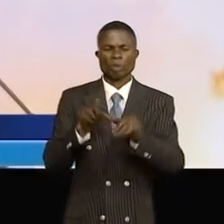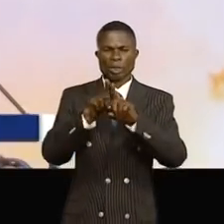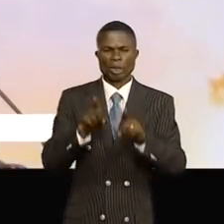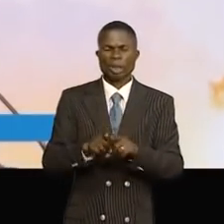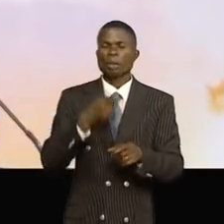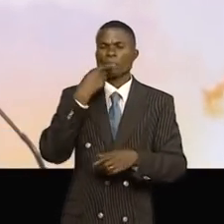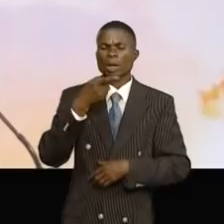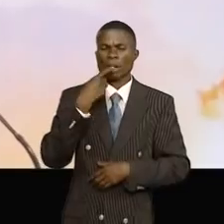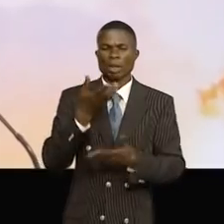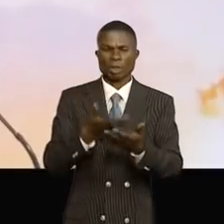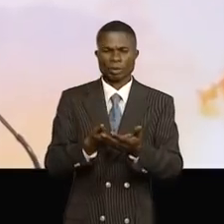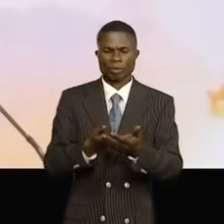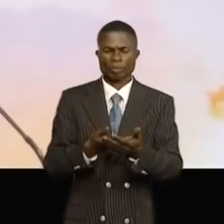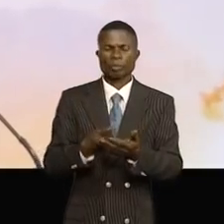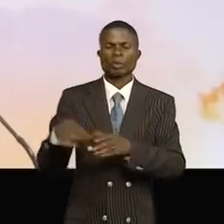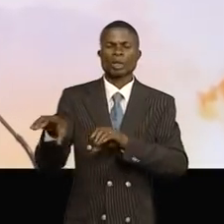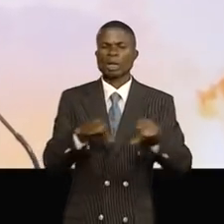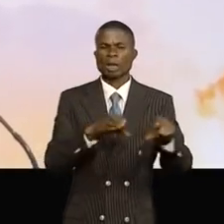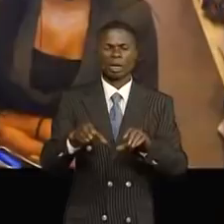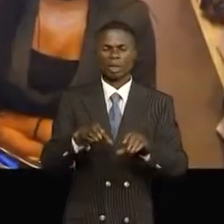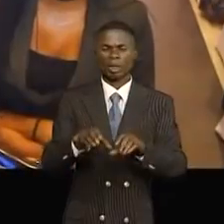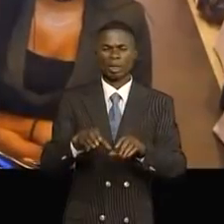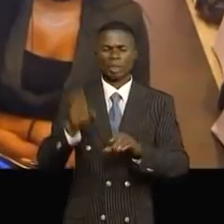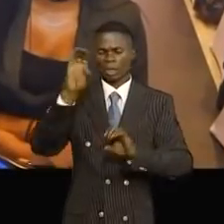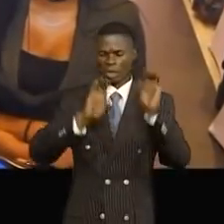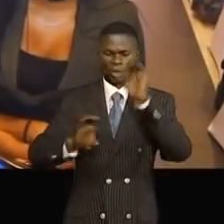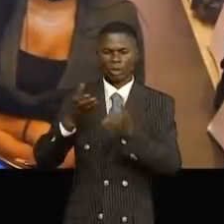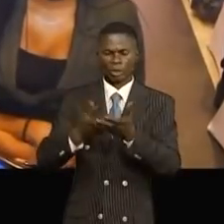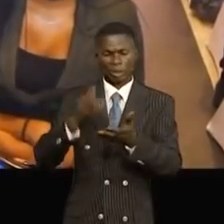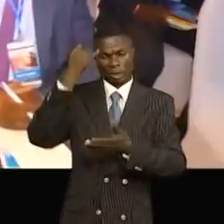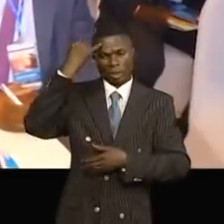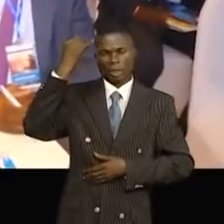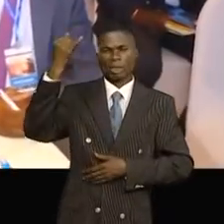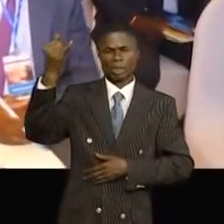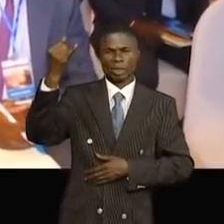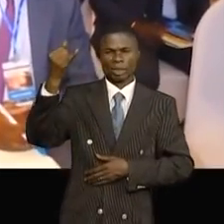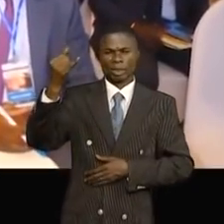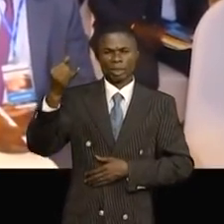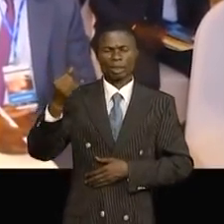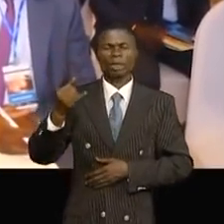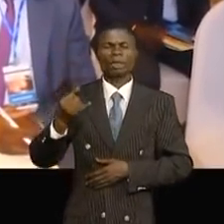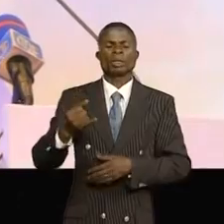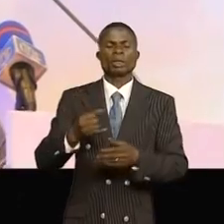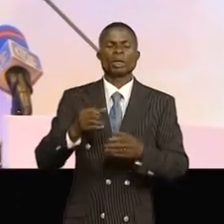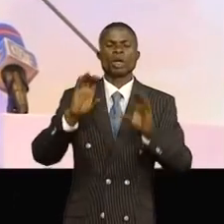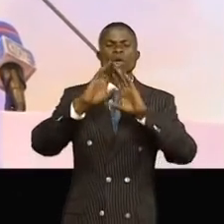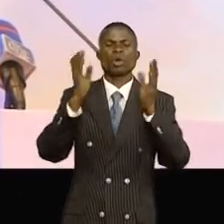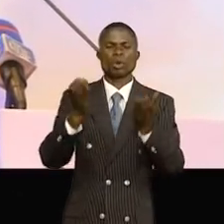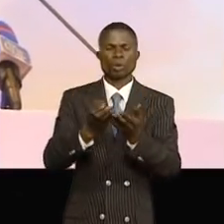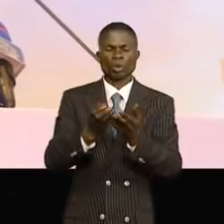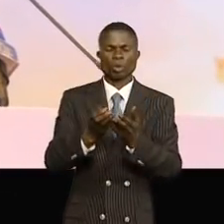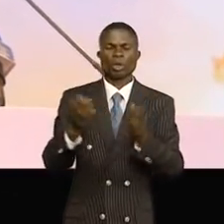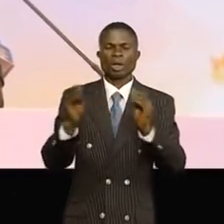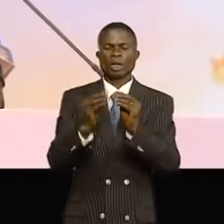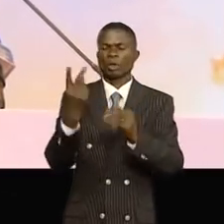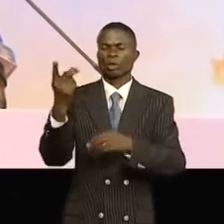je cite, le secteur des assurances. À l'initiative de Cap Line Consulting, un atelier de deux